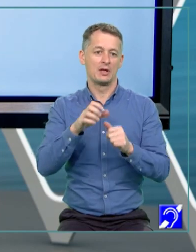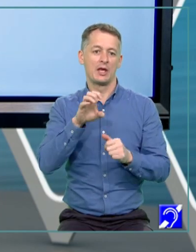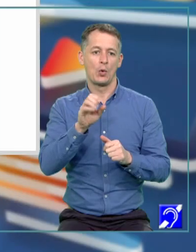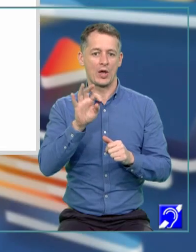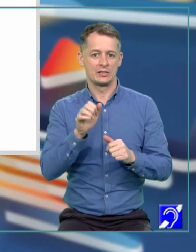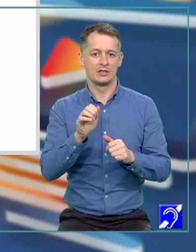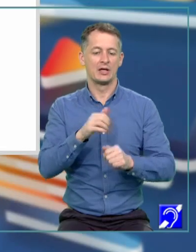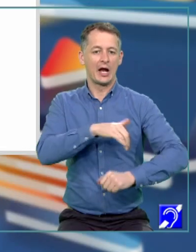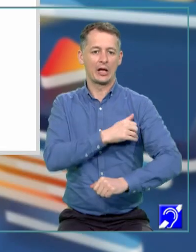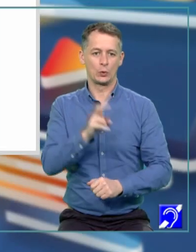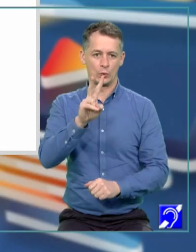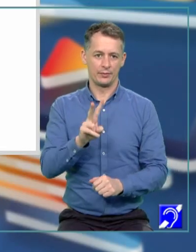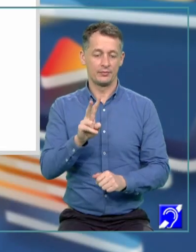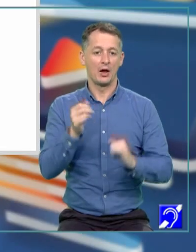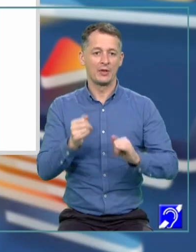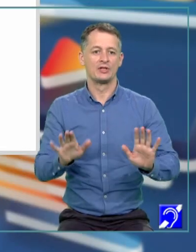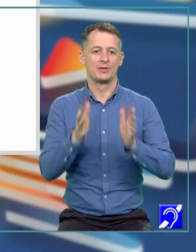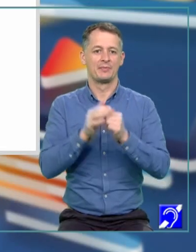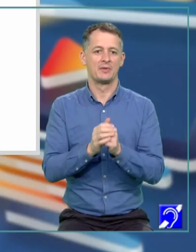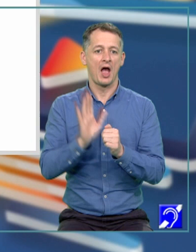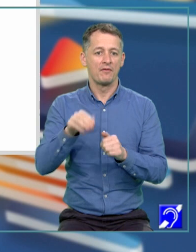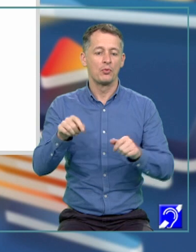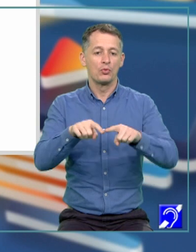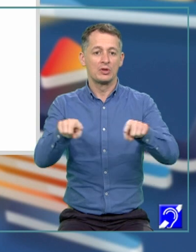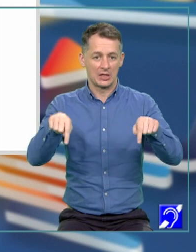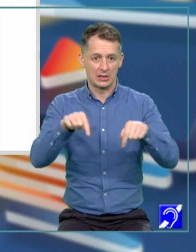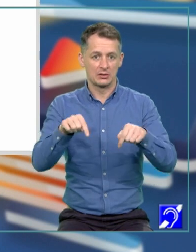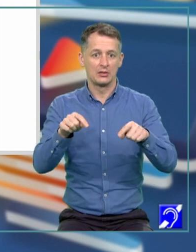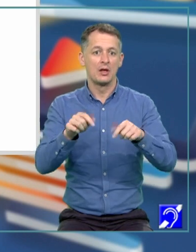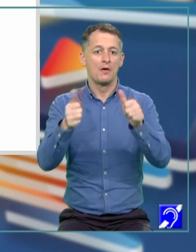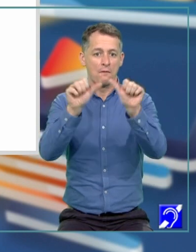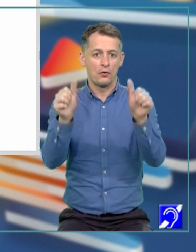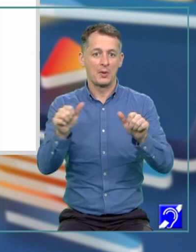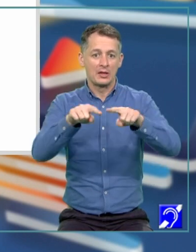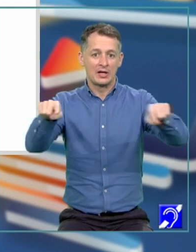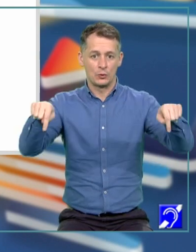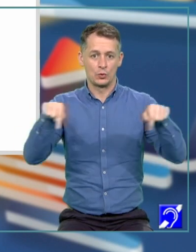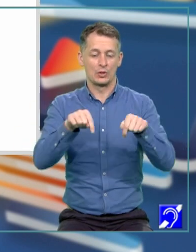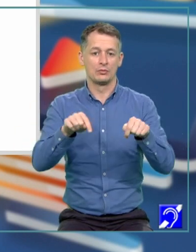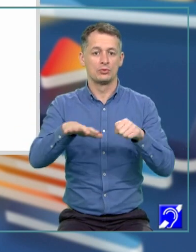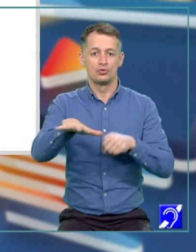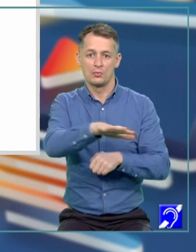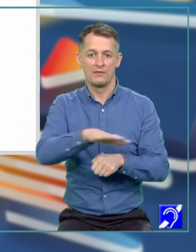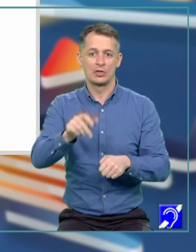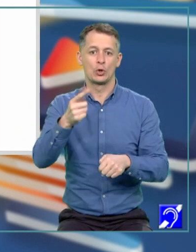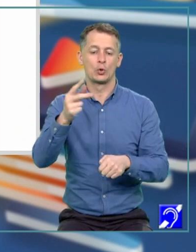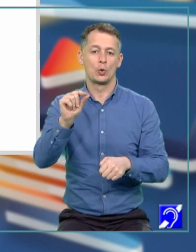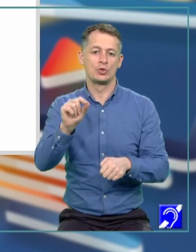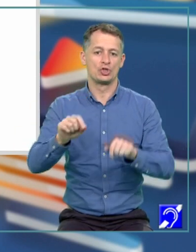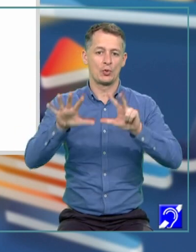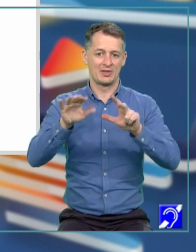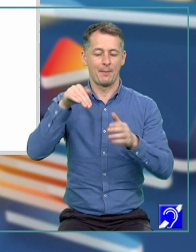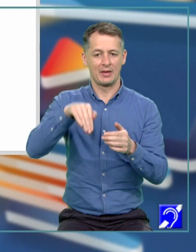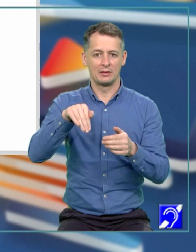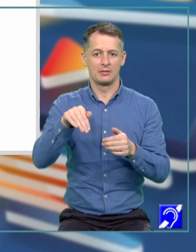al doilea. Așadar, să începem. Avem un teren de formă dreptunghiulară cu suprafața de 28 de metri pătrați, iar